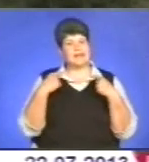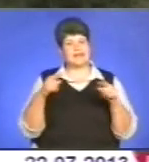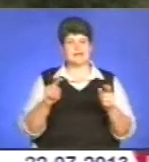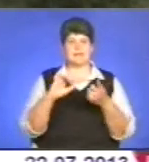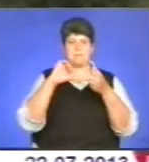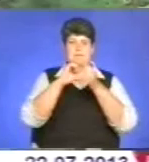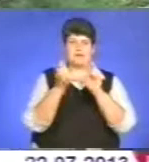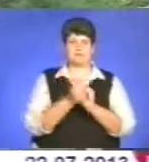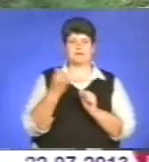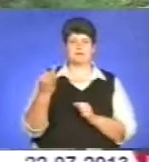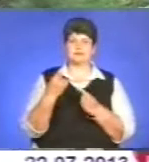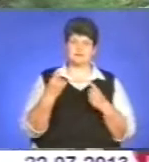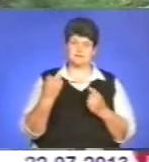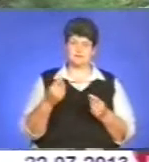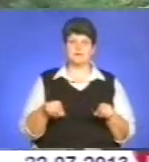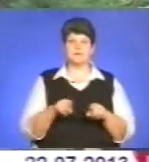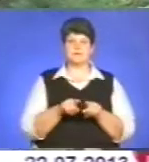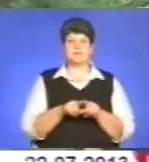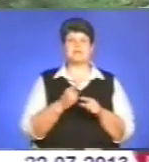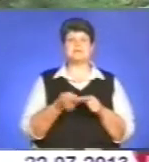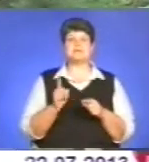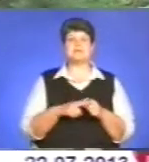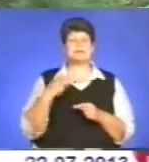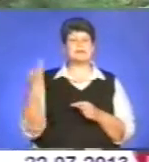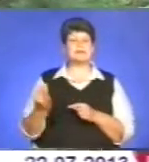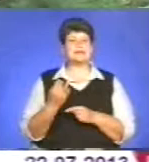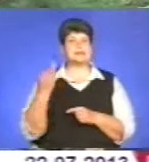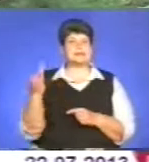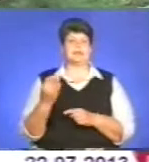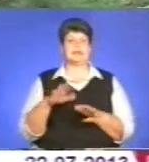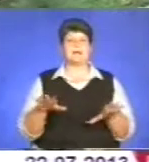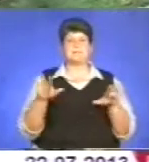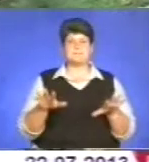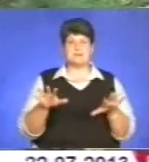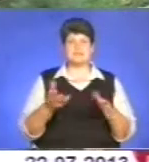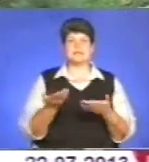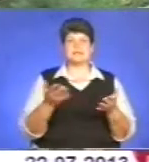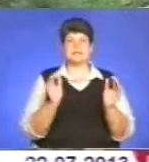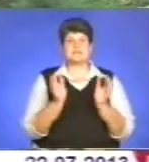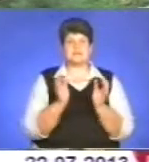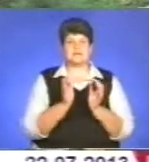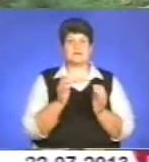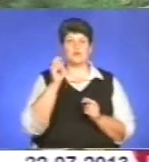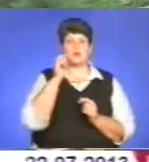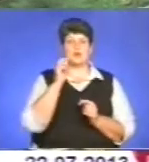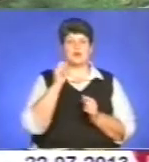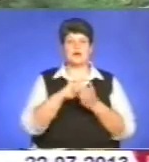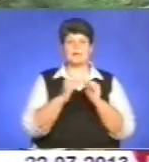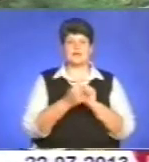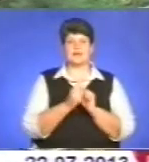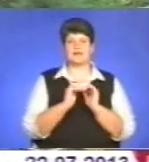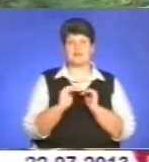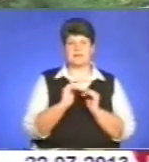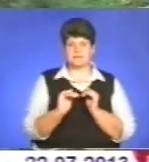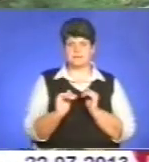Обидві цікаві. Так, це єдине місце, зберігся Кам'яний степ в Україні. А